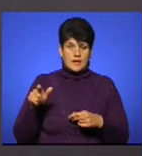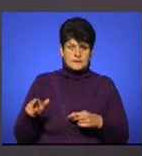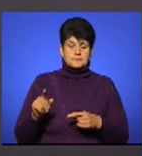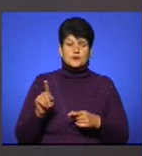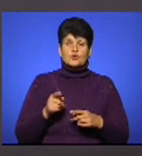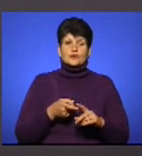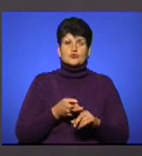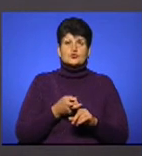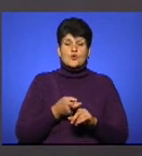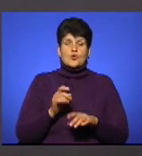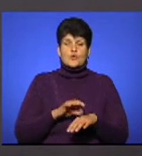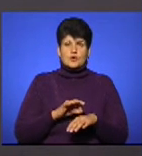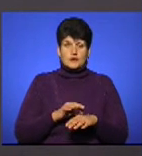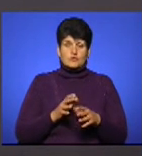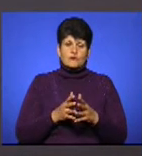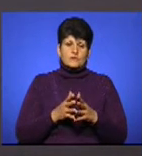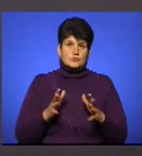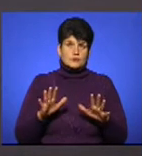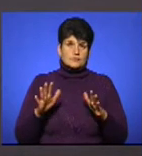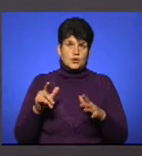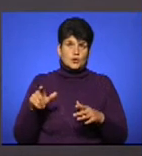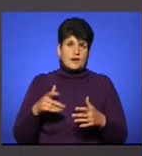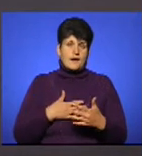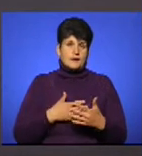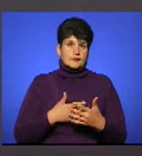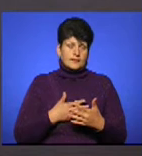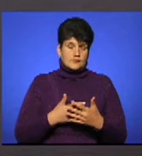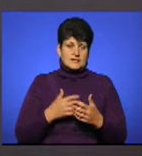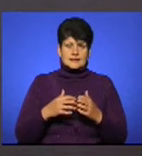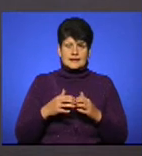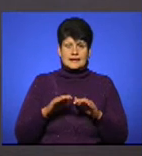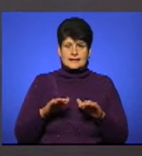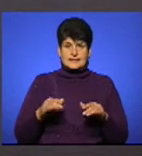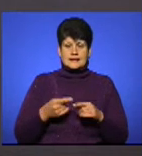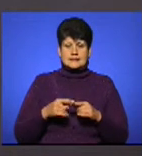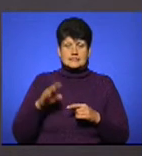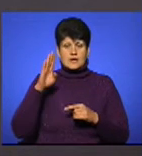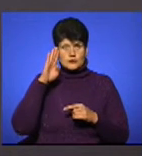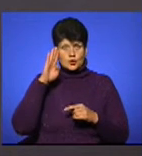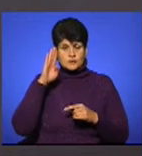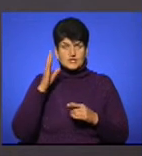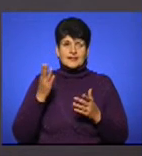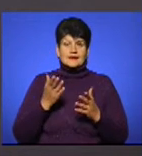що хворіють, в першу чергу, люди активні. От серед дітей це хлопчики, які люблять